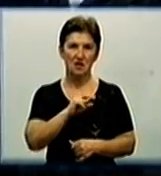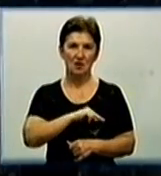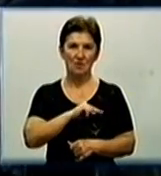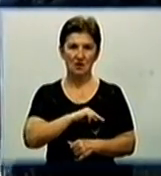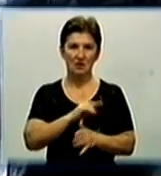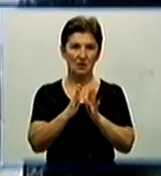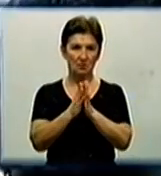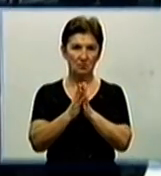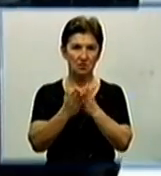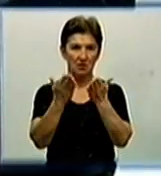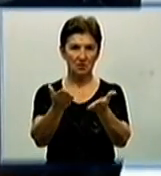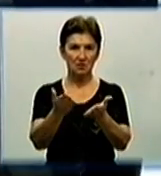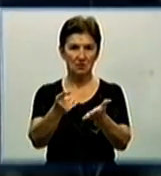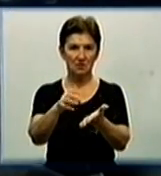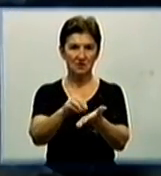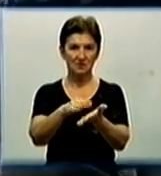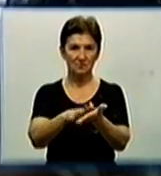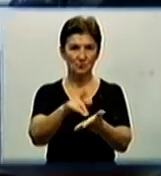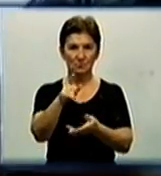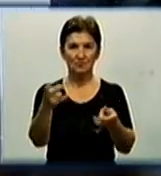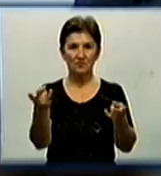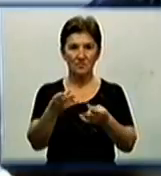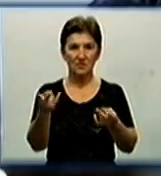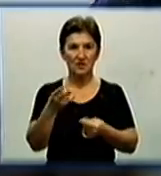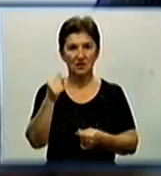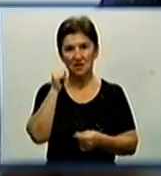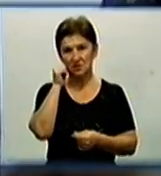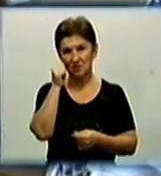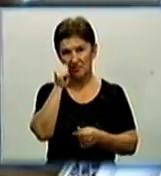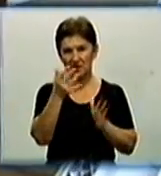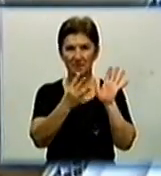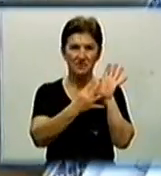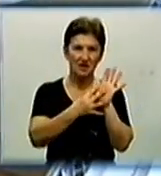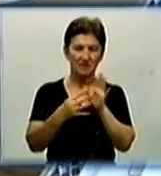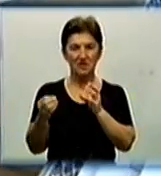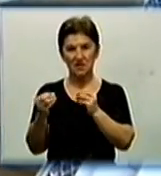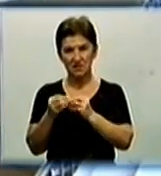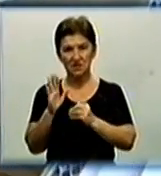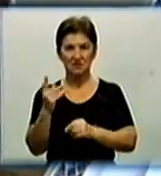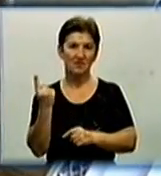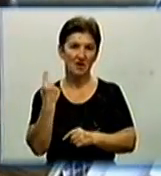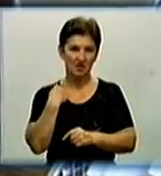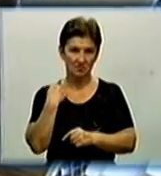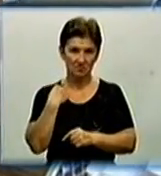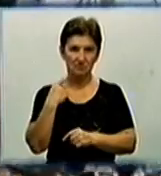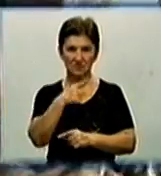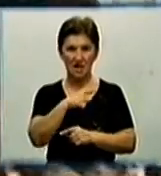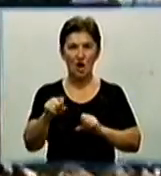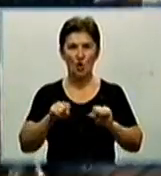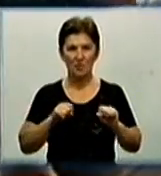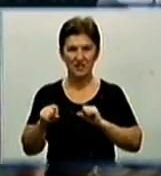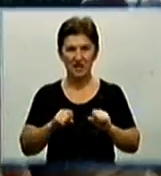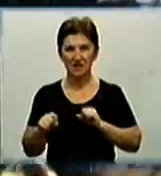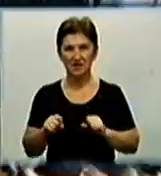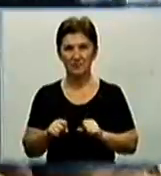Пожалуйста, займіть повістку. Вам необхідно завтра в 9 утра є в Керівградській об'єдненій воєнній комісаріаті. Василь